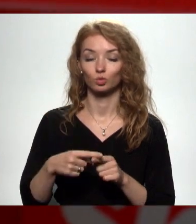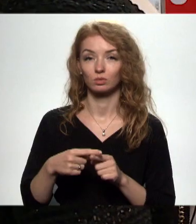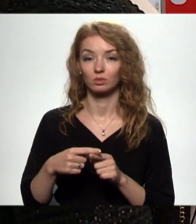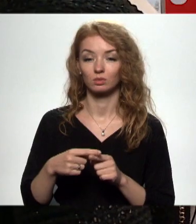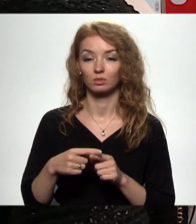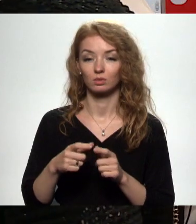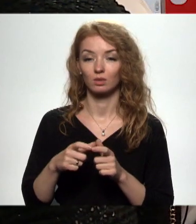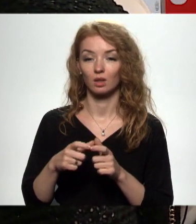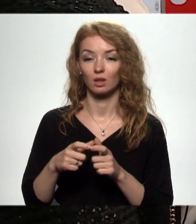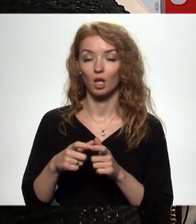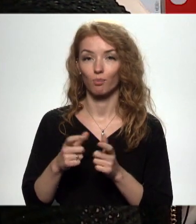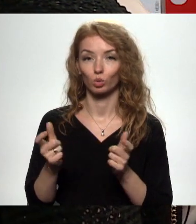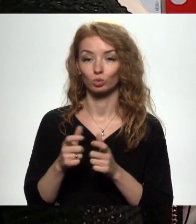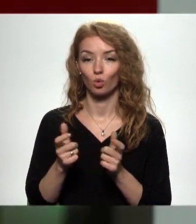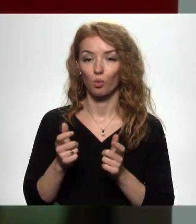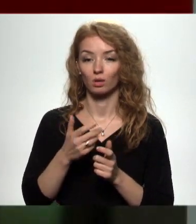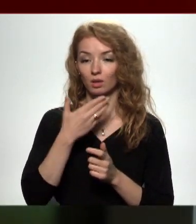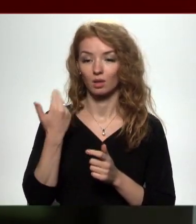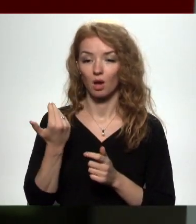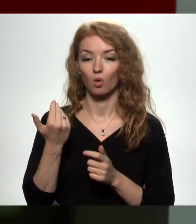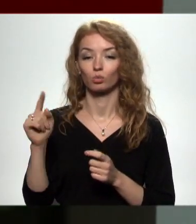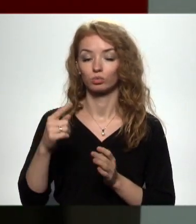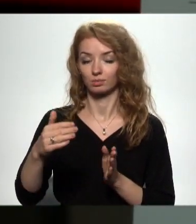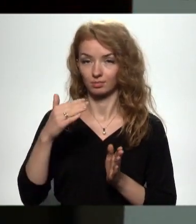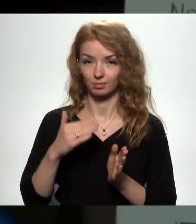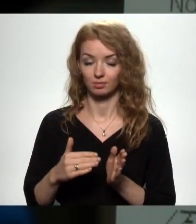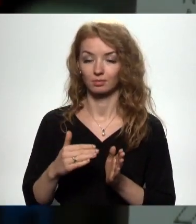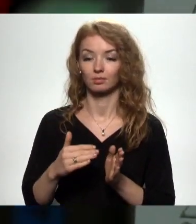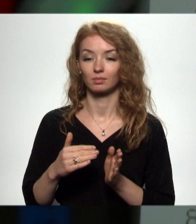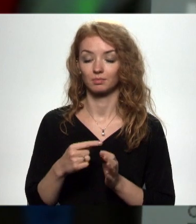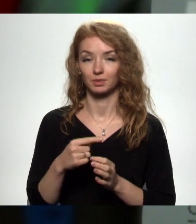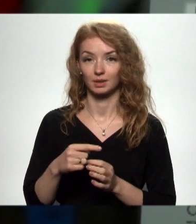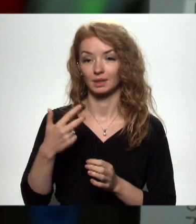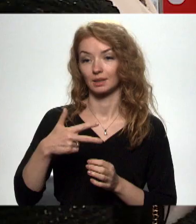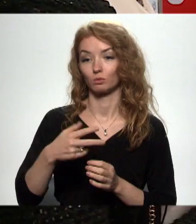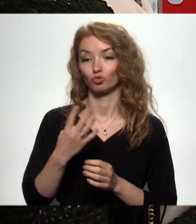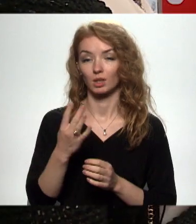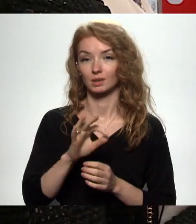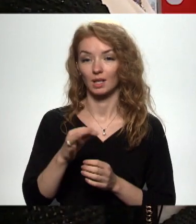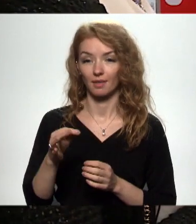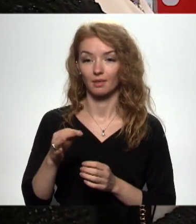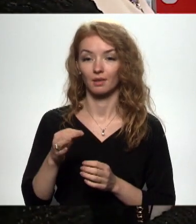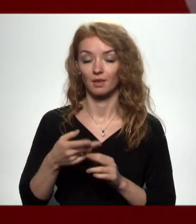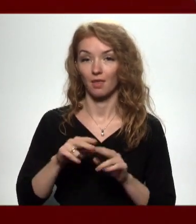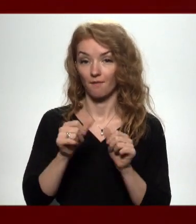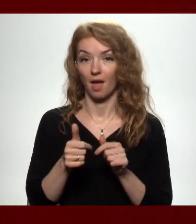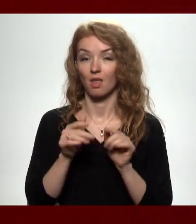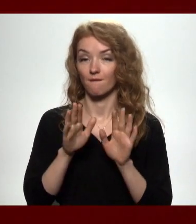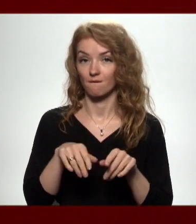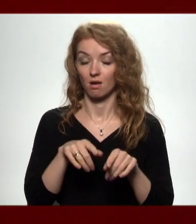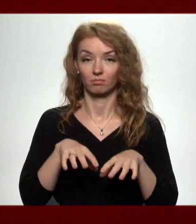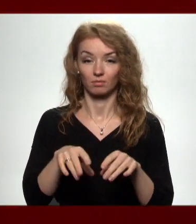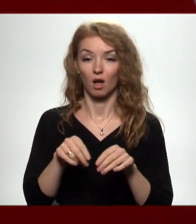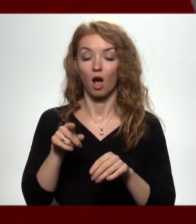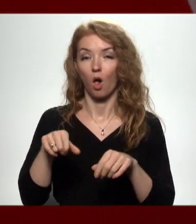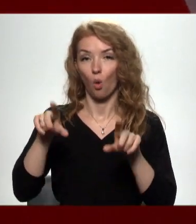Un depozīta kupons. Tas man tad neuzrāda. Ā, uzrādās, jā. Jā. Tātad 30 centi man tagad maksāja. Tātad šādā veidā var. Kaut arī ar